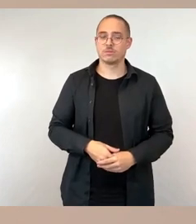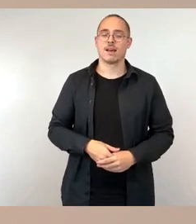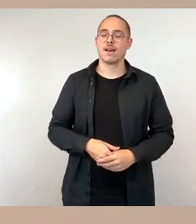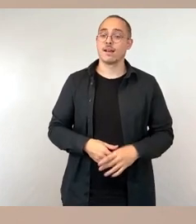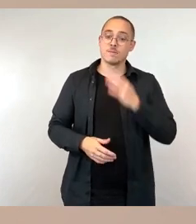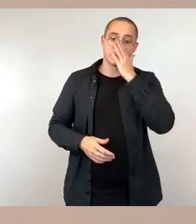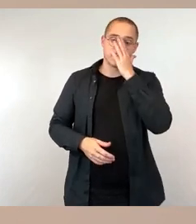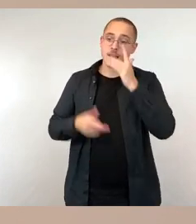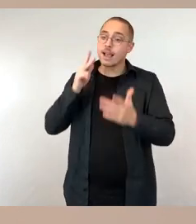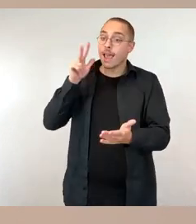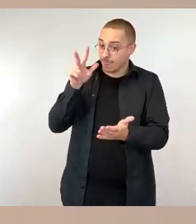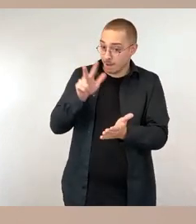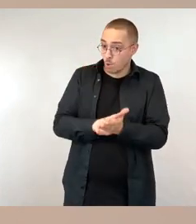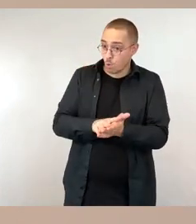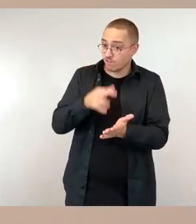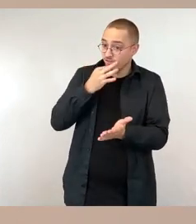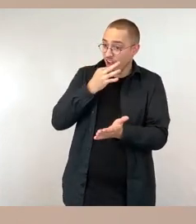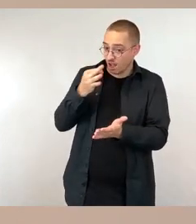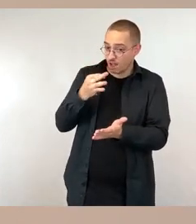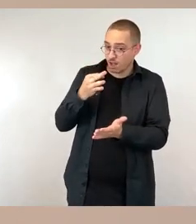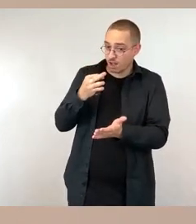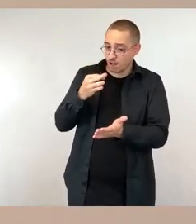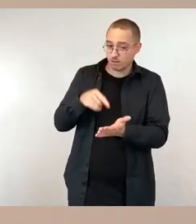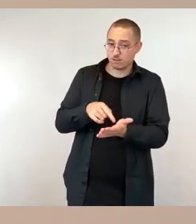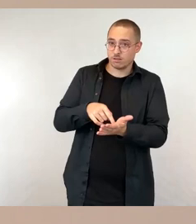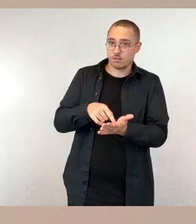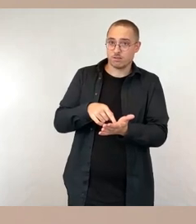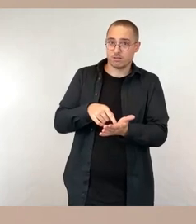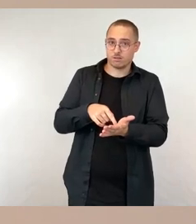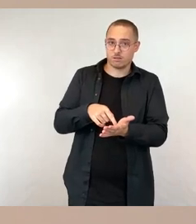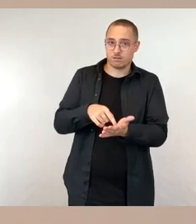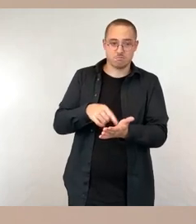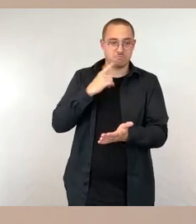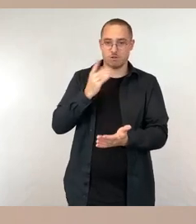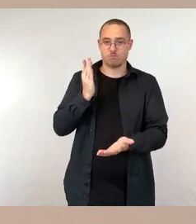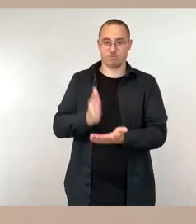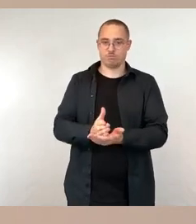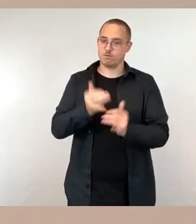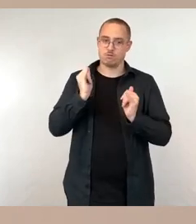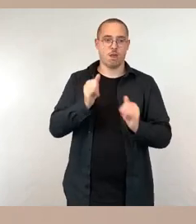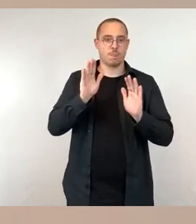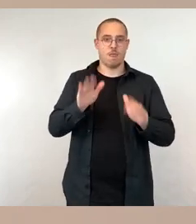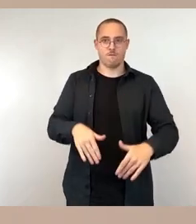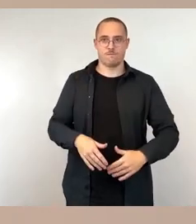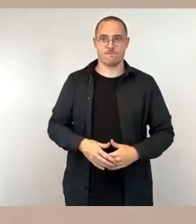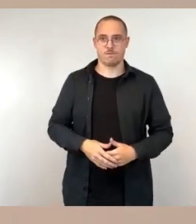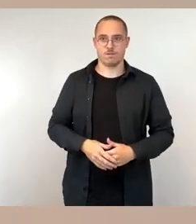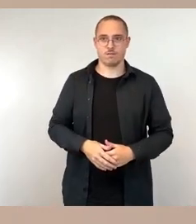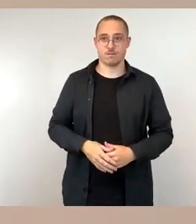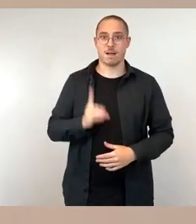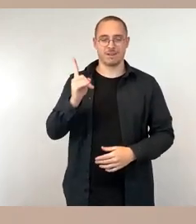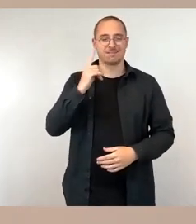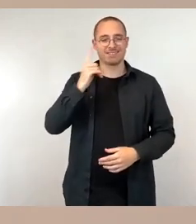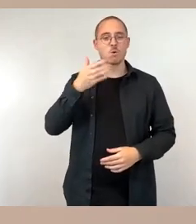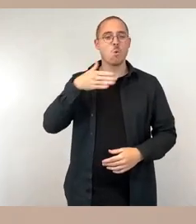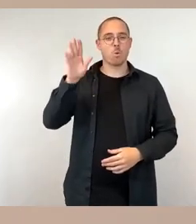der Stelle, die sehe ich für geklärt. Die größere Herausforderung, das kann ich jetzt schon mal sagen mit Blick